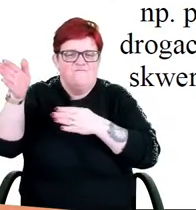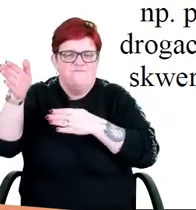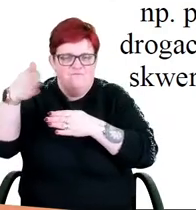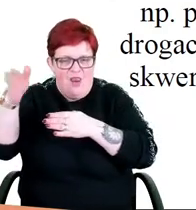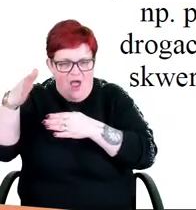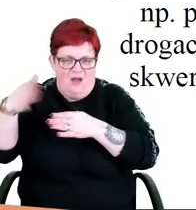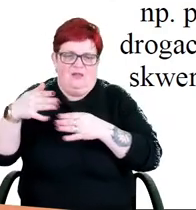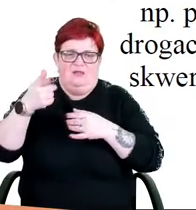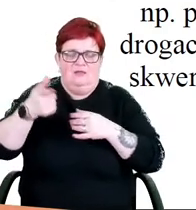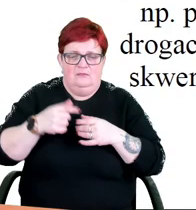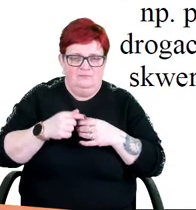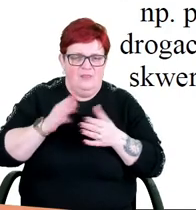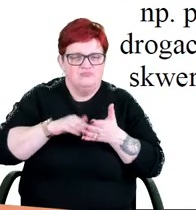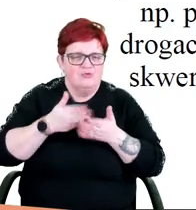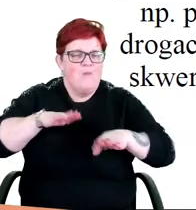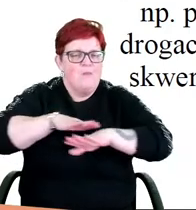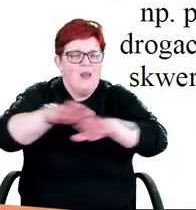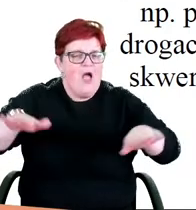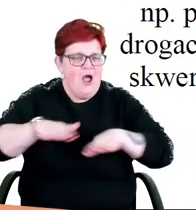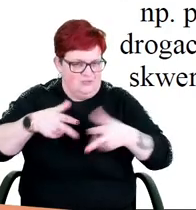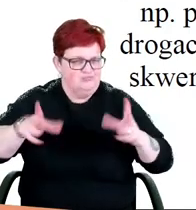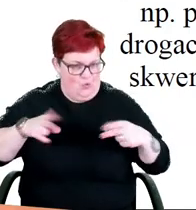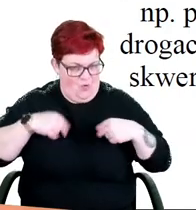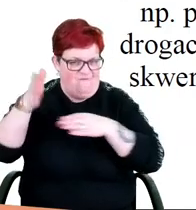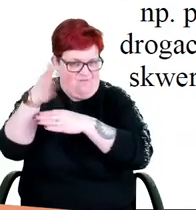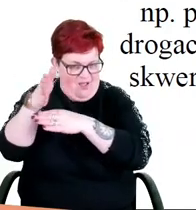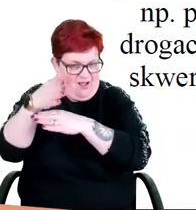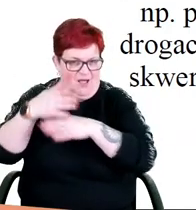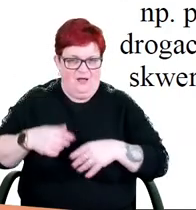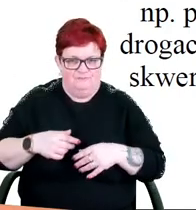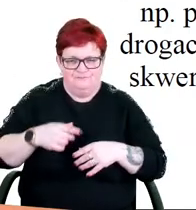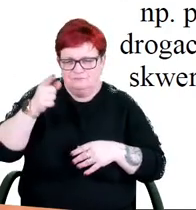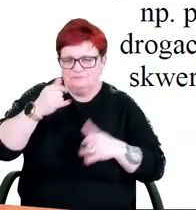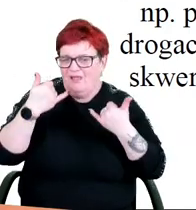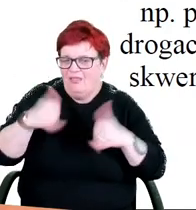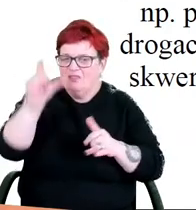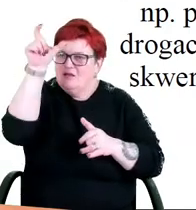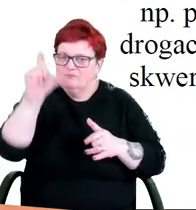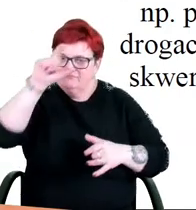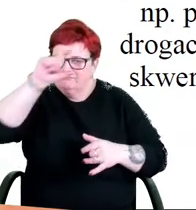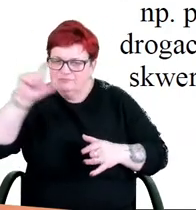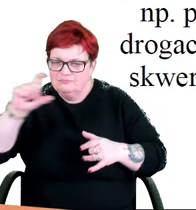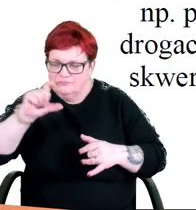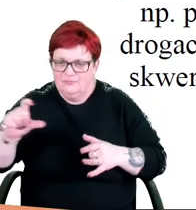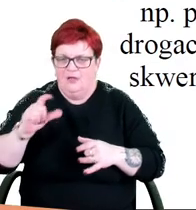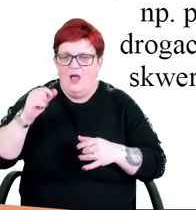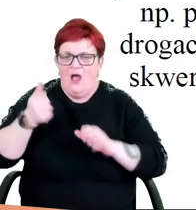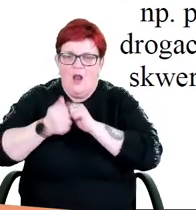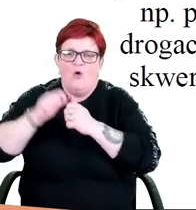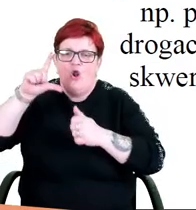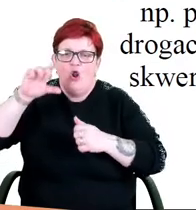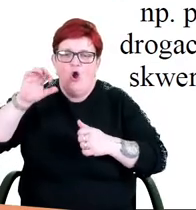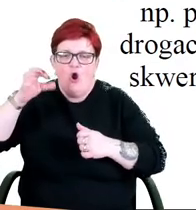przemysłowych i na plaży dopuszczono flagi reklamowe. Totemy i pelony reklamowe można sytuować